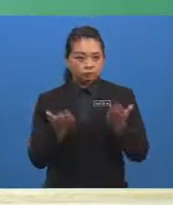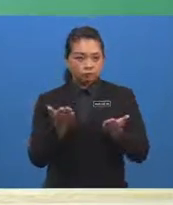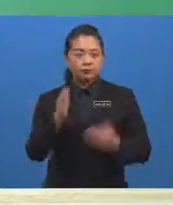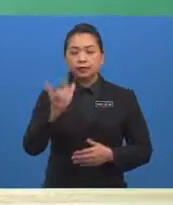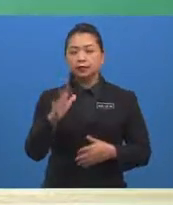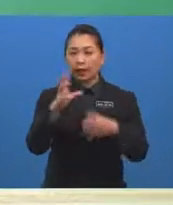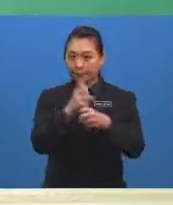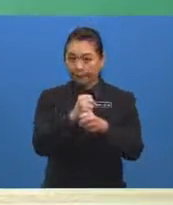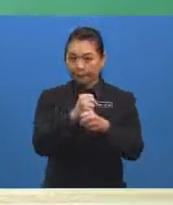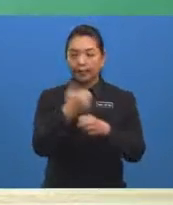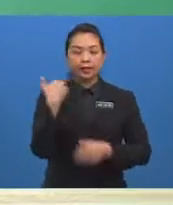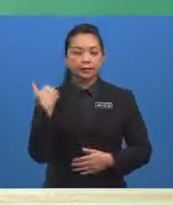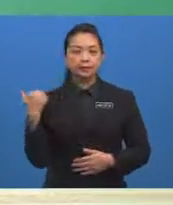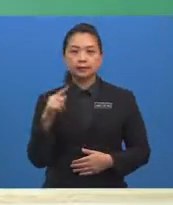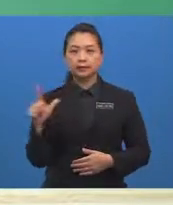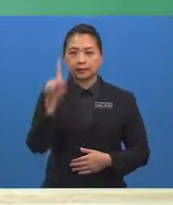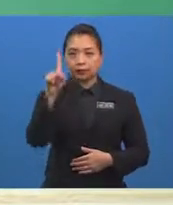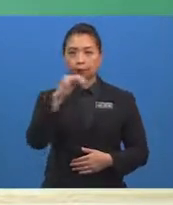adalah 1 per 2.